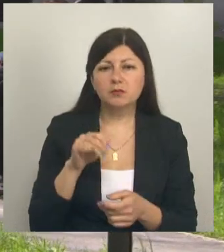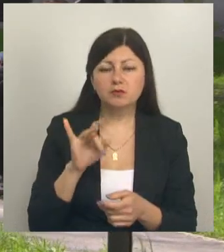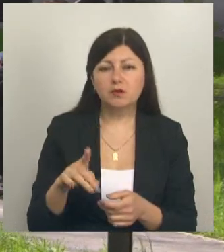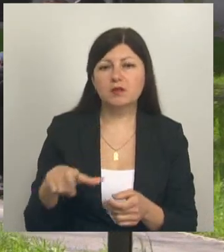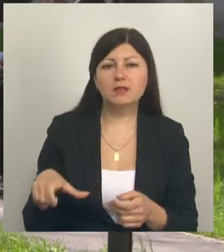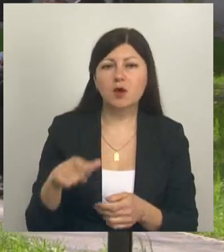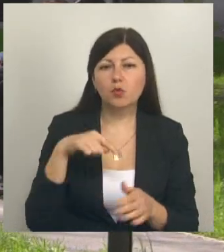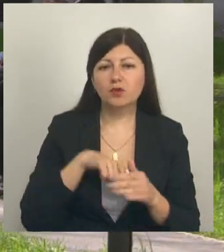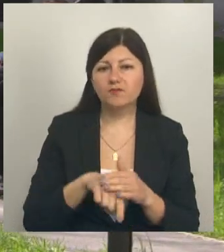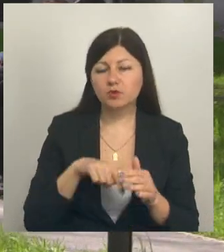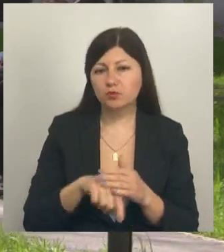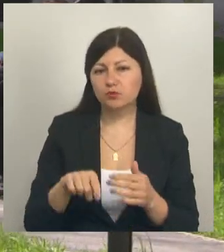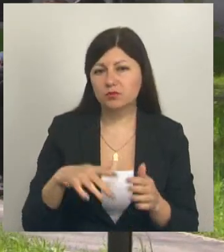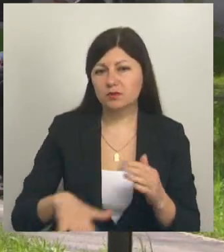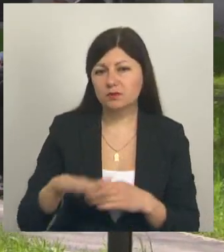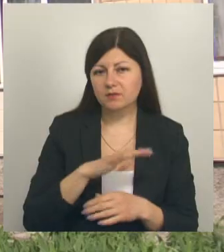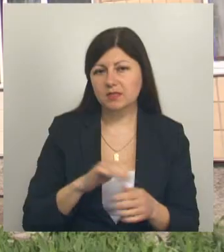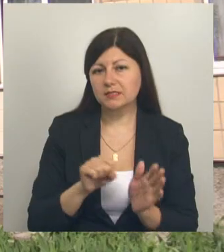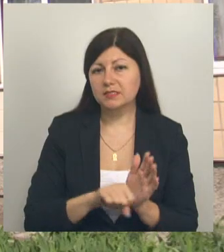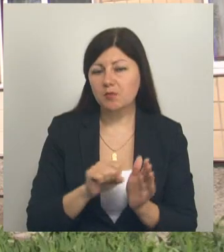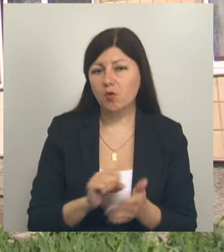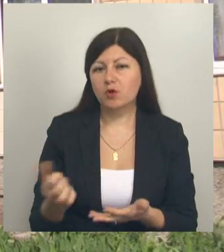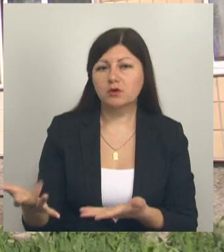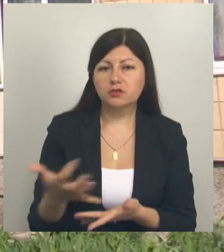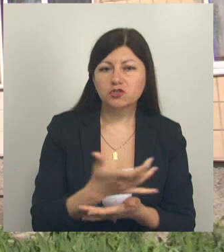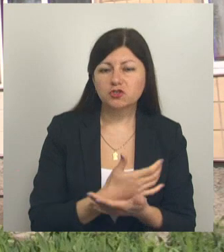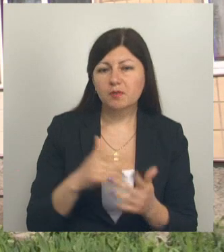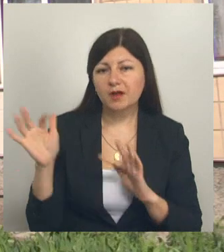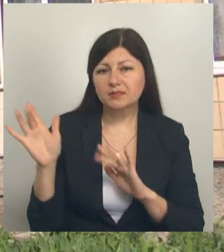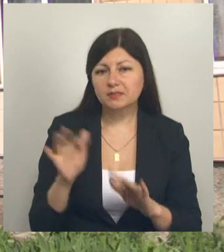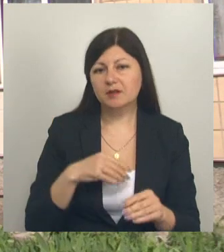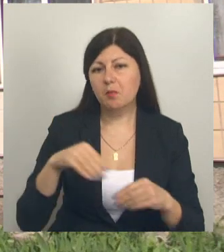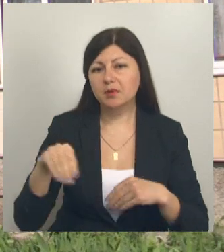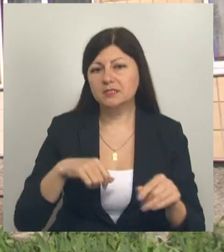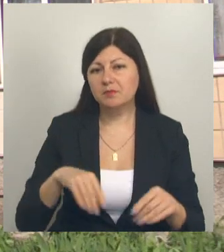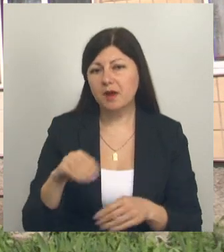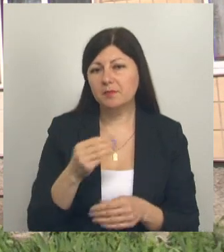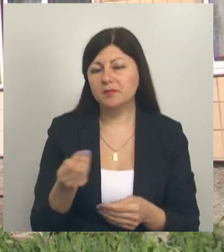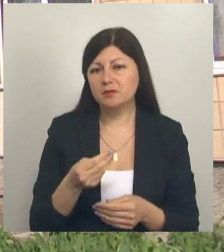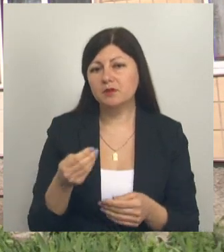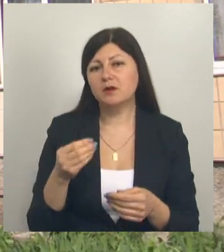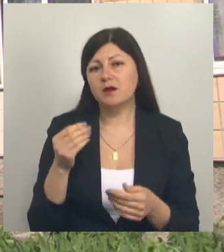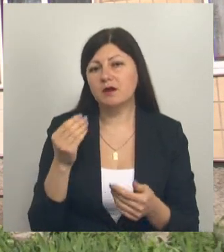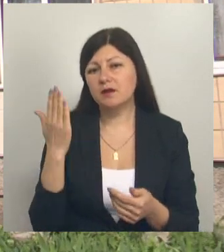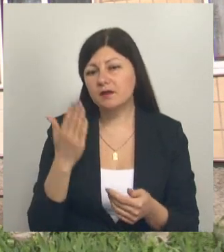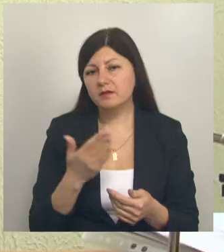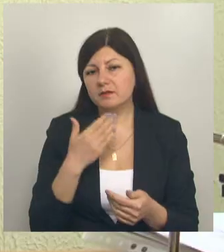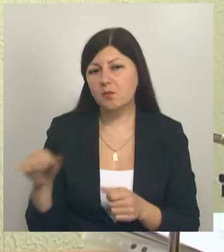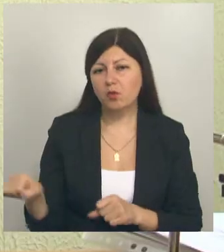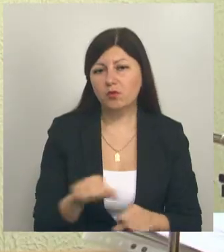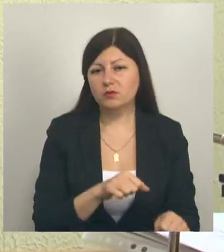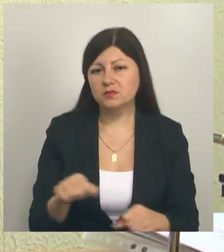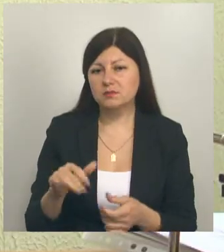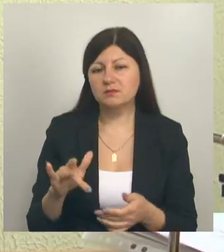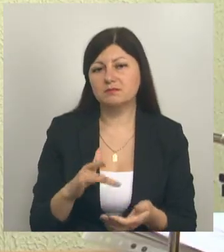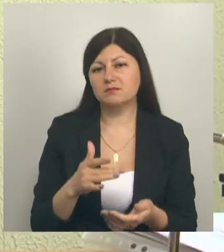дороги внутриквартальные. Зимой очищаем от снега, посыпаем. Летом косим траву, завозим